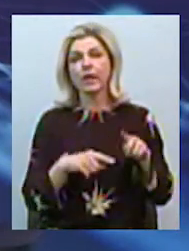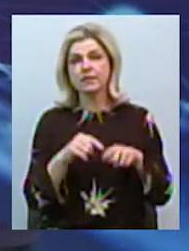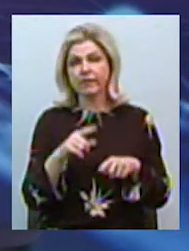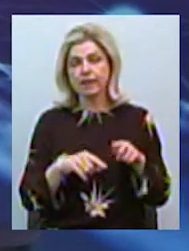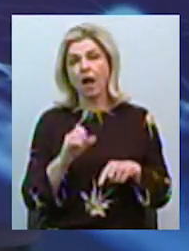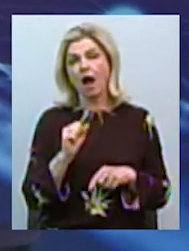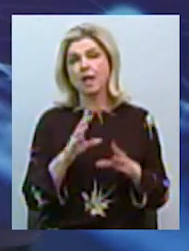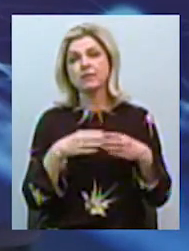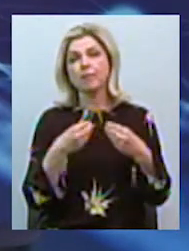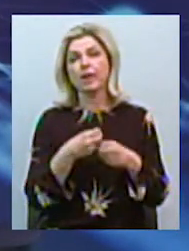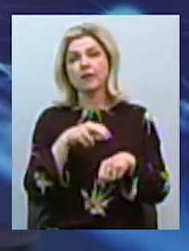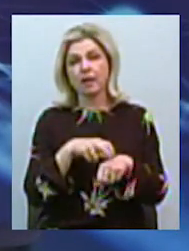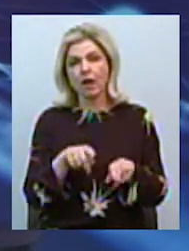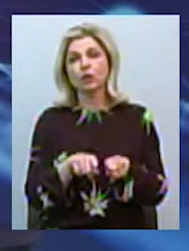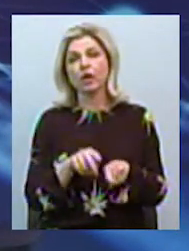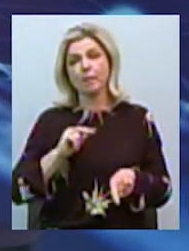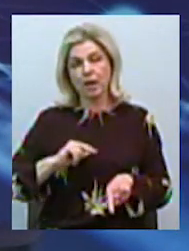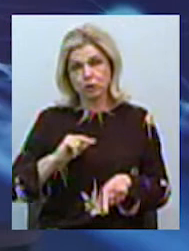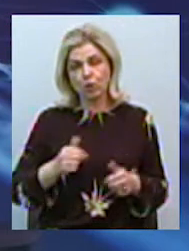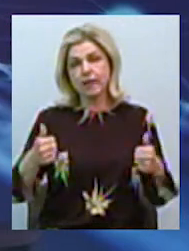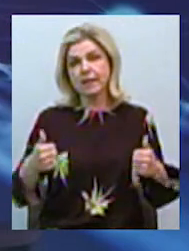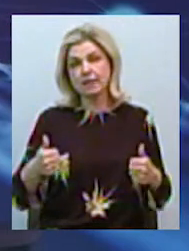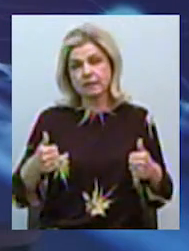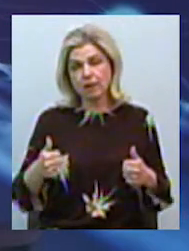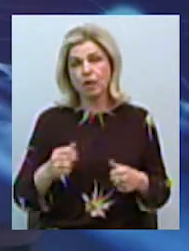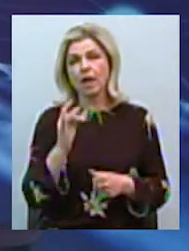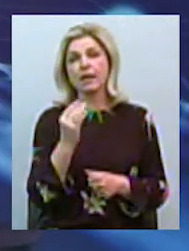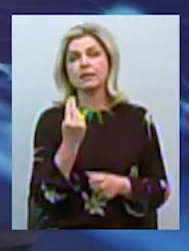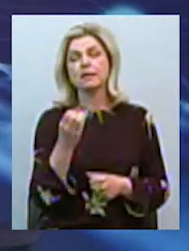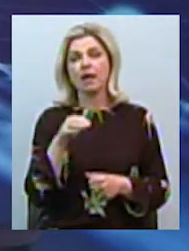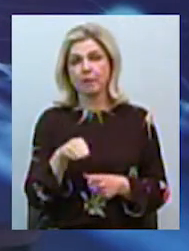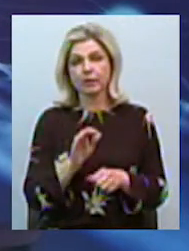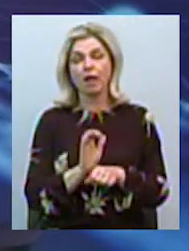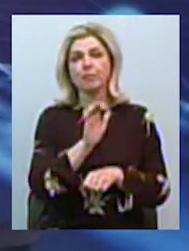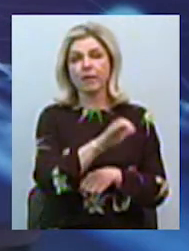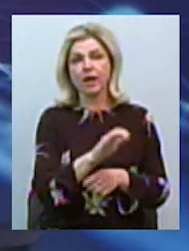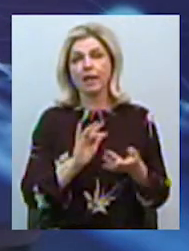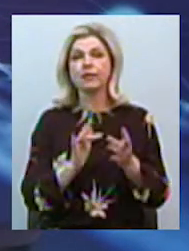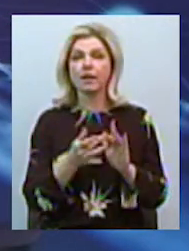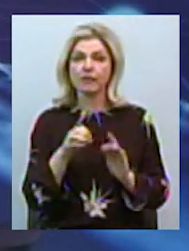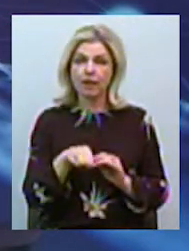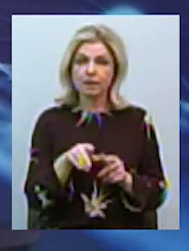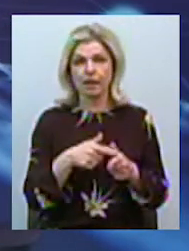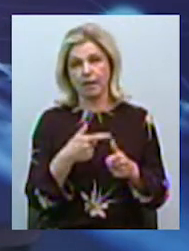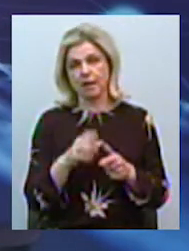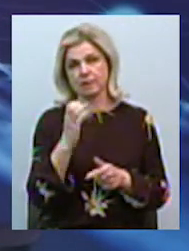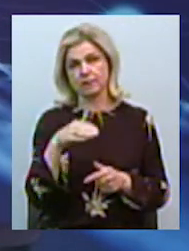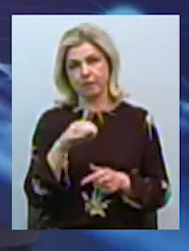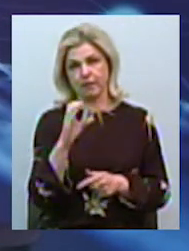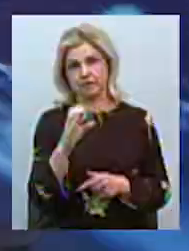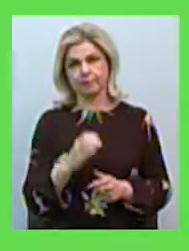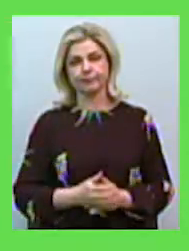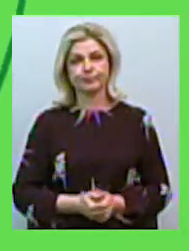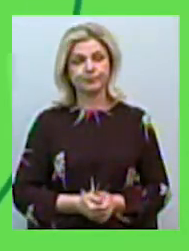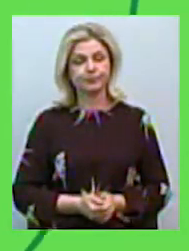сімейний лікар також працює дистанційно, рецепти надсилаються інтернетом або СМС. Далі пряма мова.